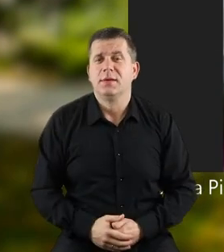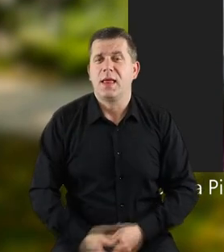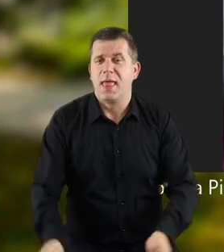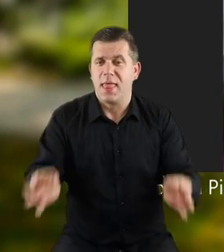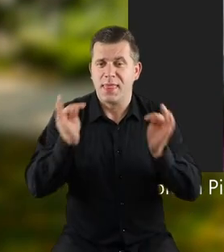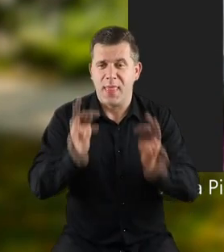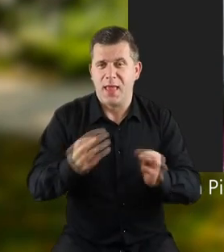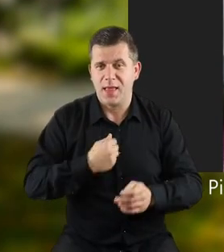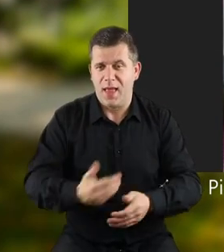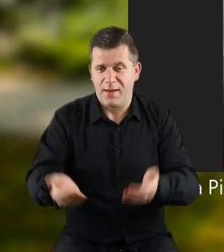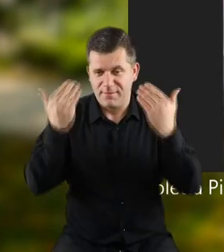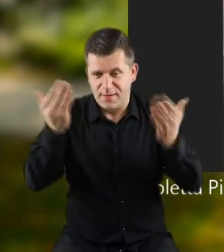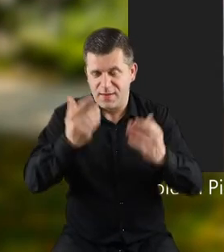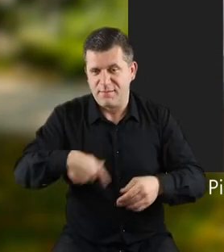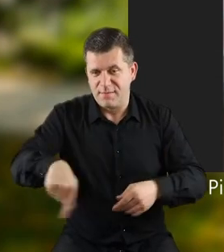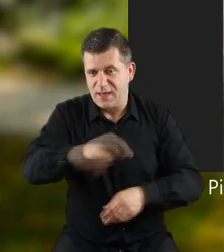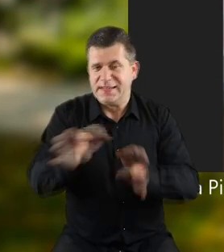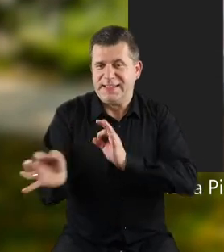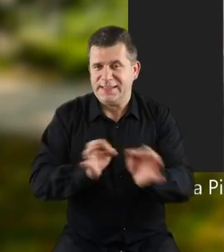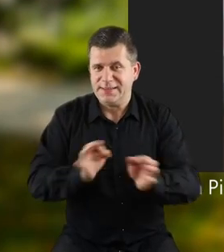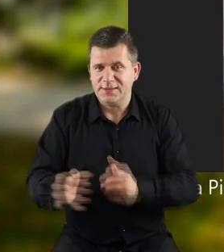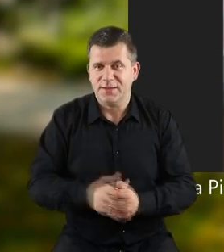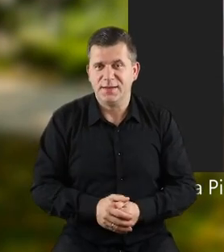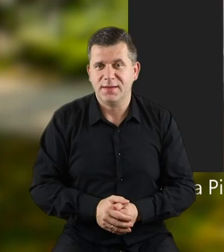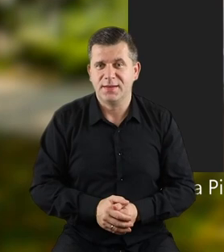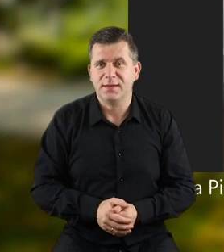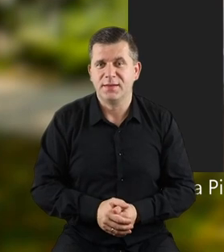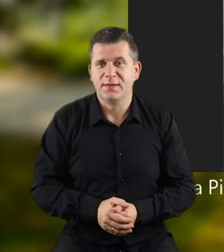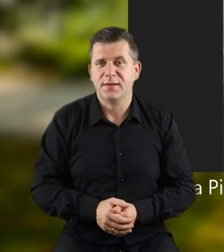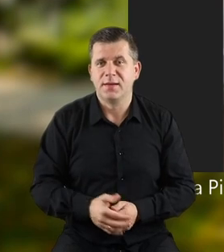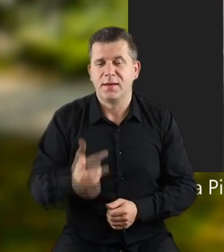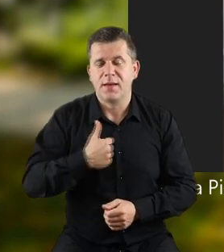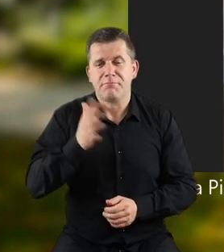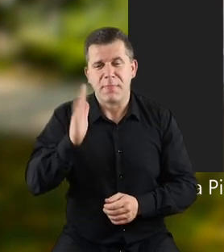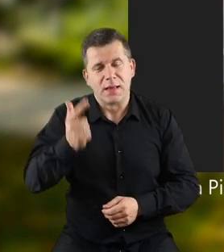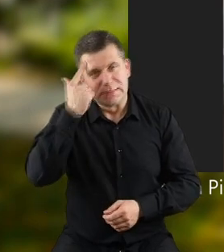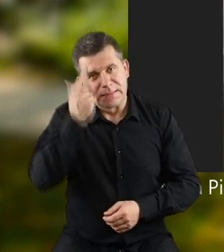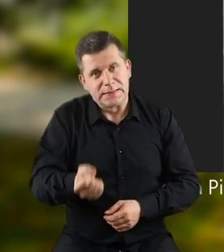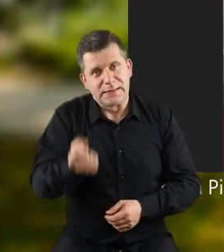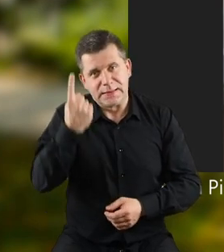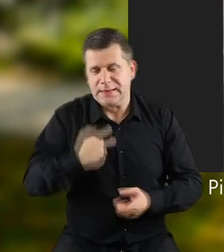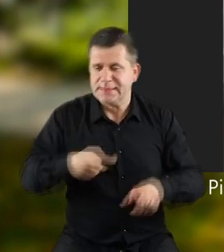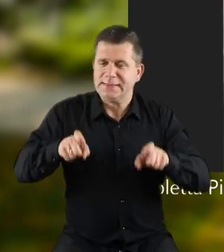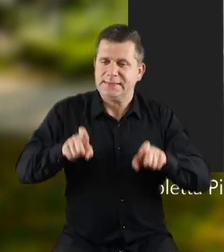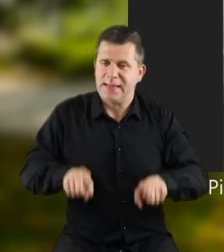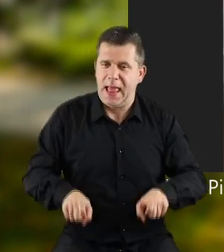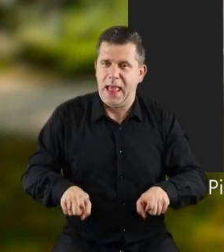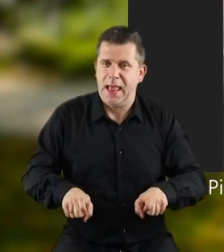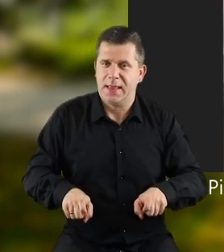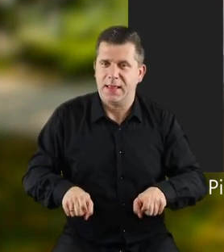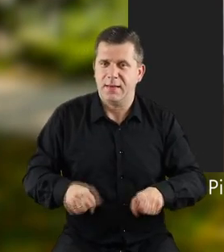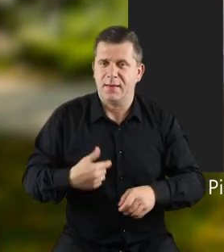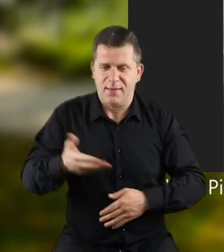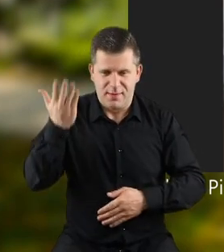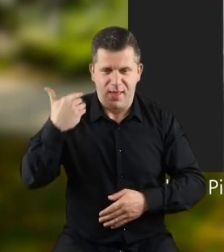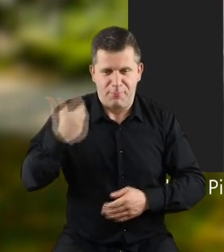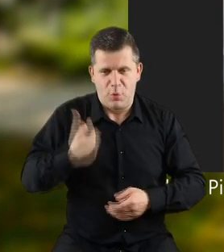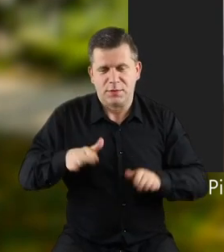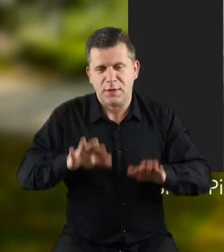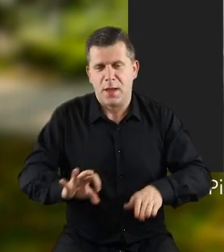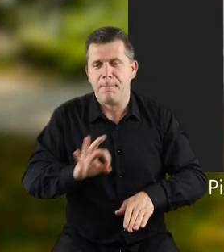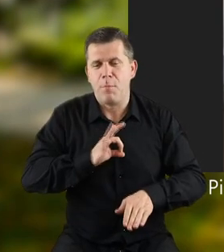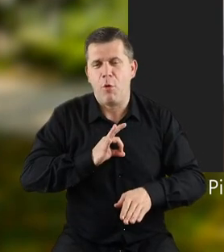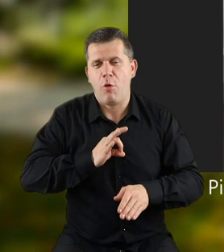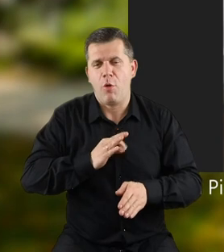drodzy, bo teraz się przywitam z wami historią. Kiedy przyjdzie mi dobry pomysł, siadam sobie, kiedyś